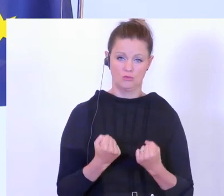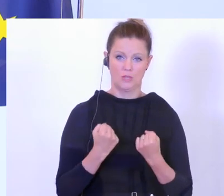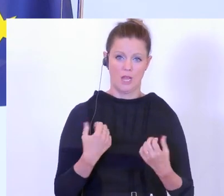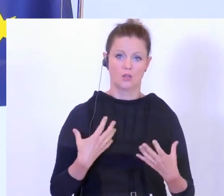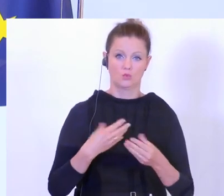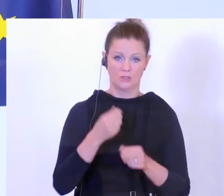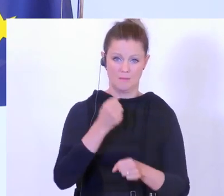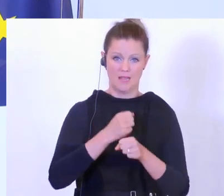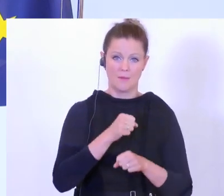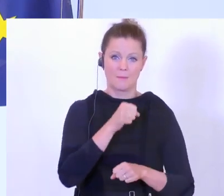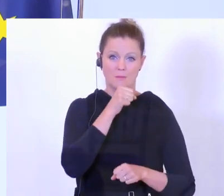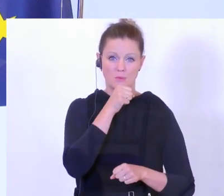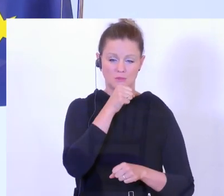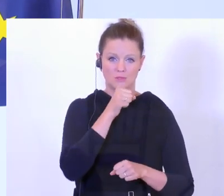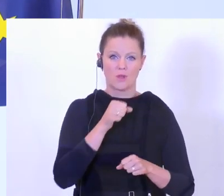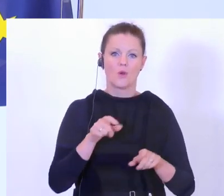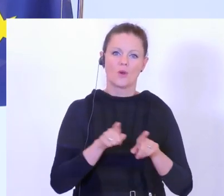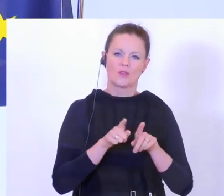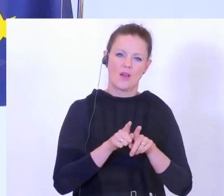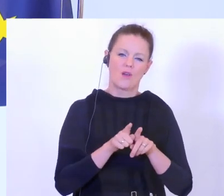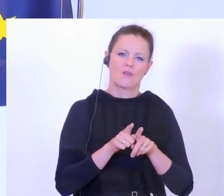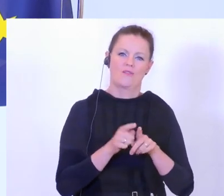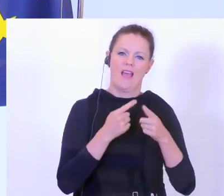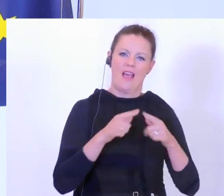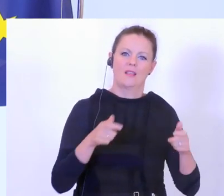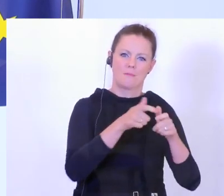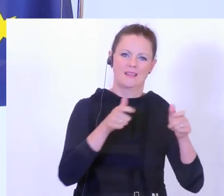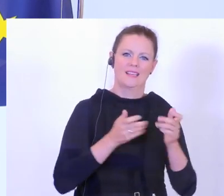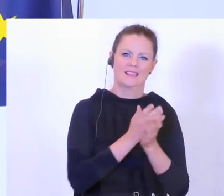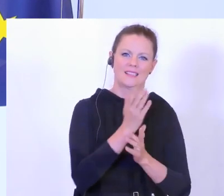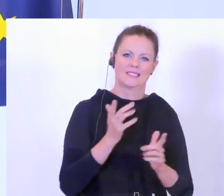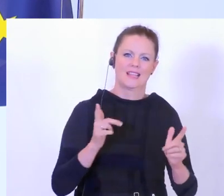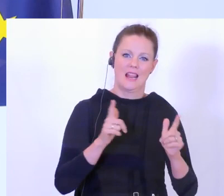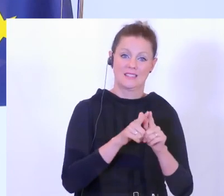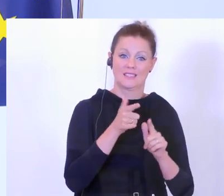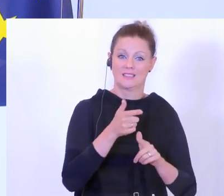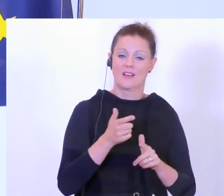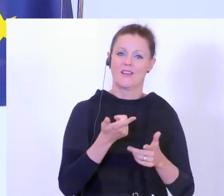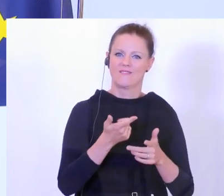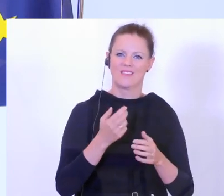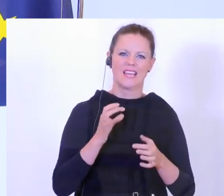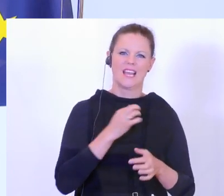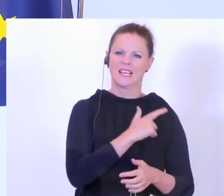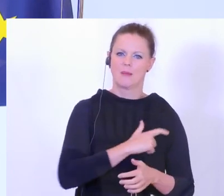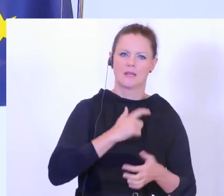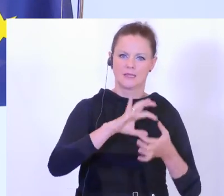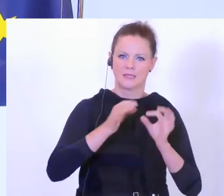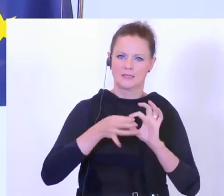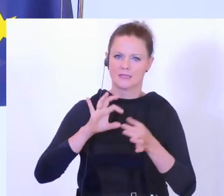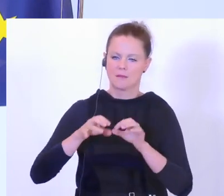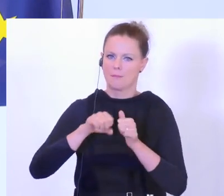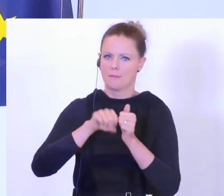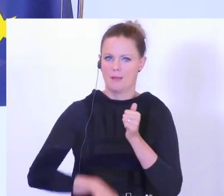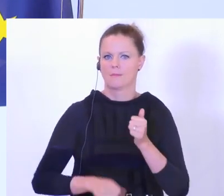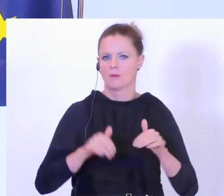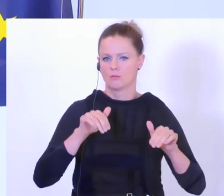aber mit anderen Paketdienstleistern, um diese Kriminalitätsketten zu unterbrechen und haben hier immer größere Erfolge auf